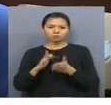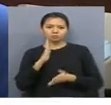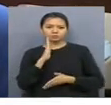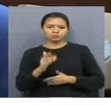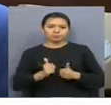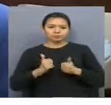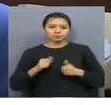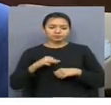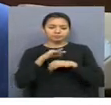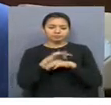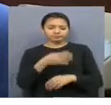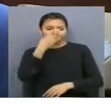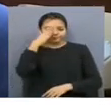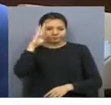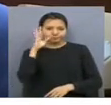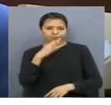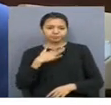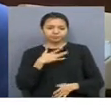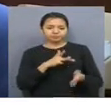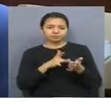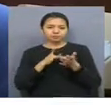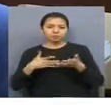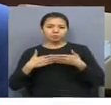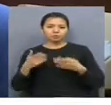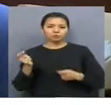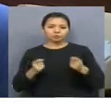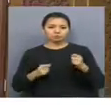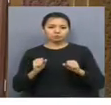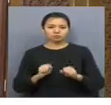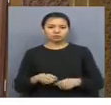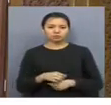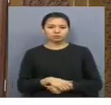жүздіңыз керек. Әрине Ақмолау ұлғысы бізге туристердің көптіп келуіне мүддейлі.